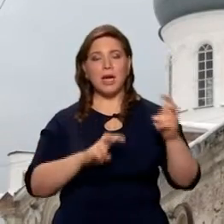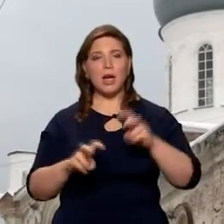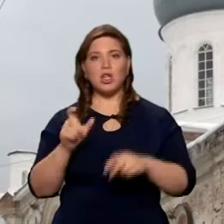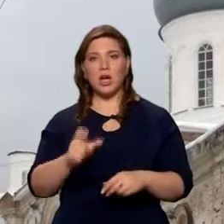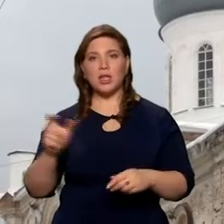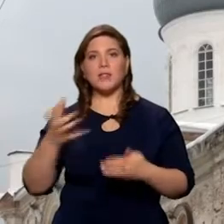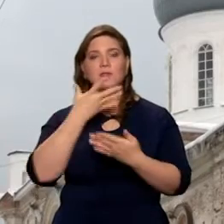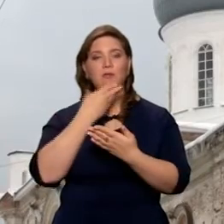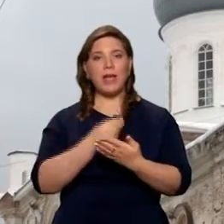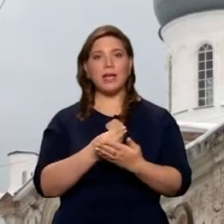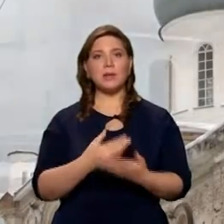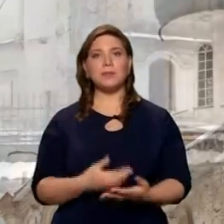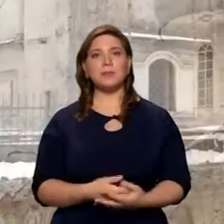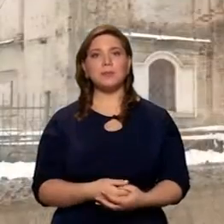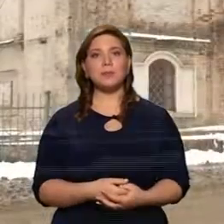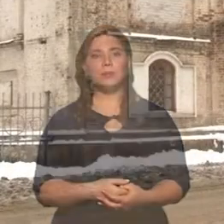Сопереживать каждому человеку, кто вот